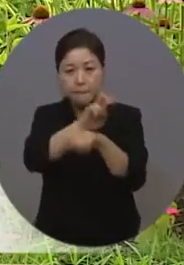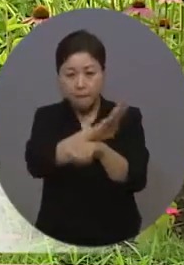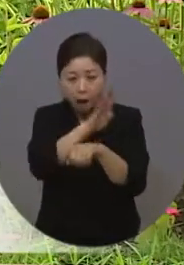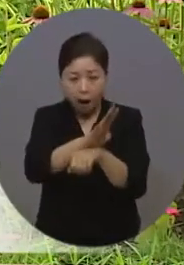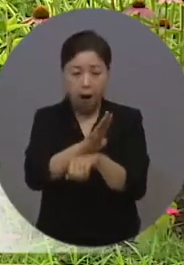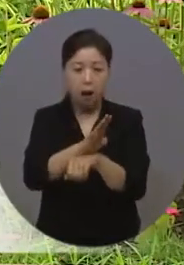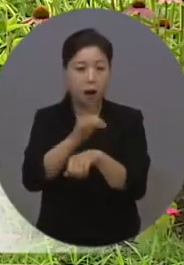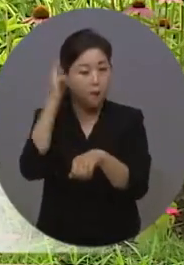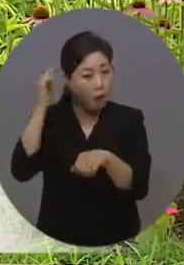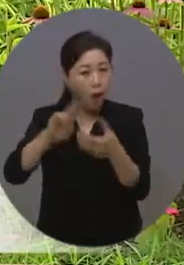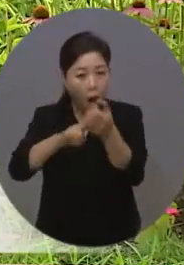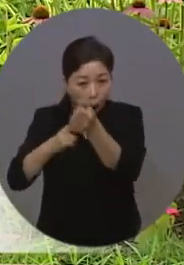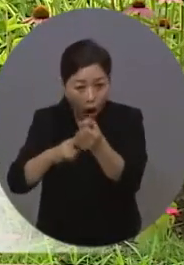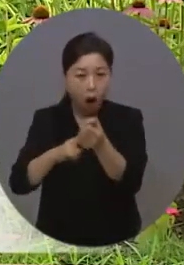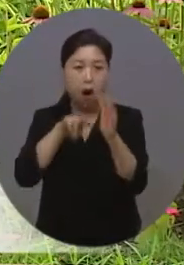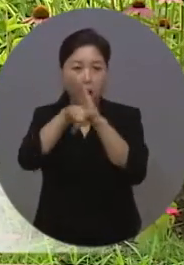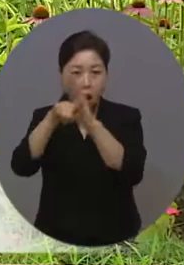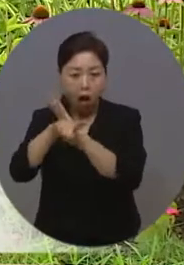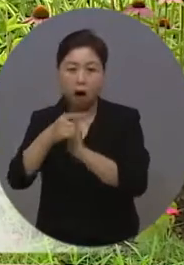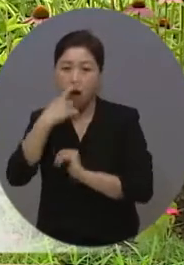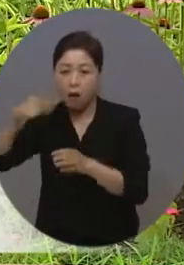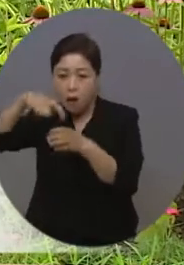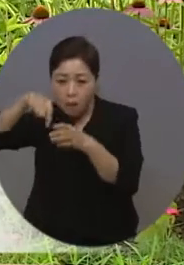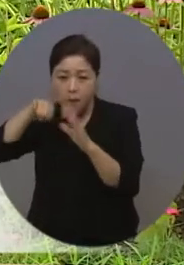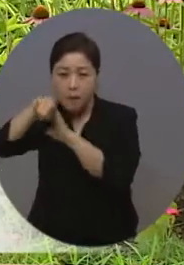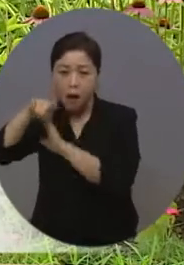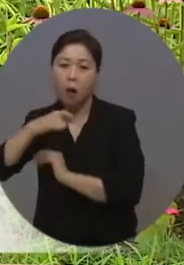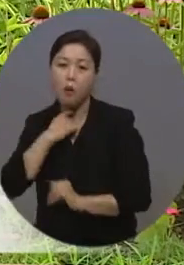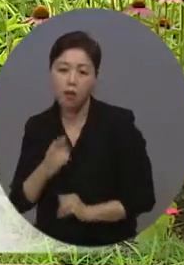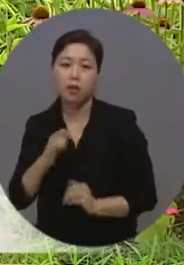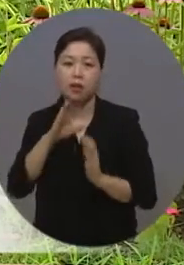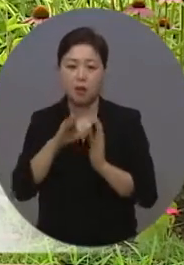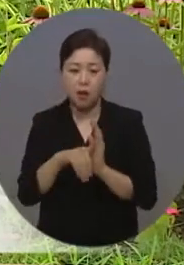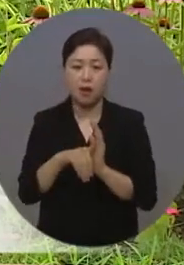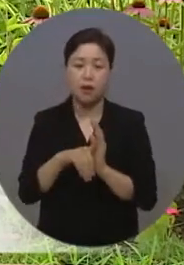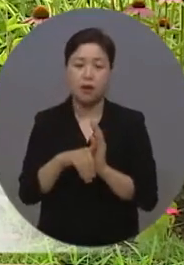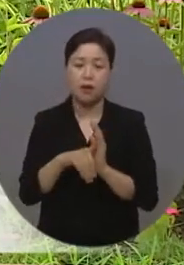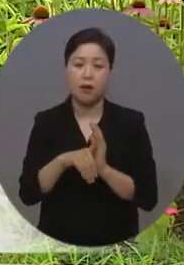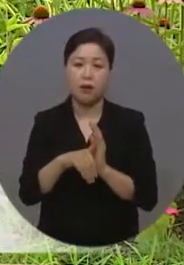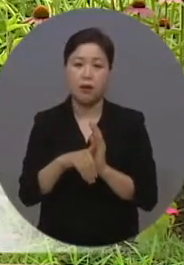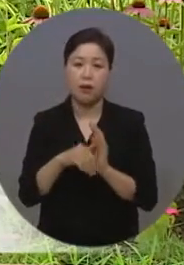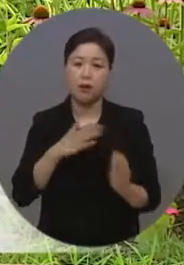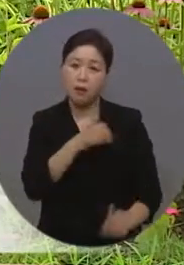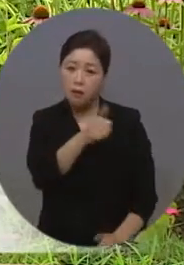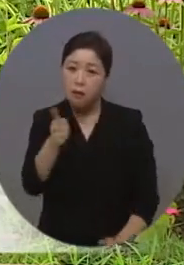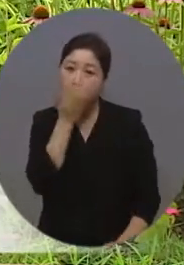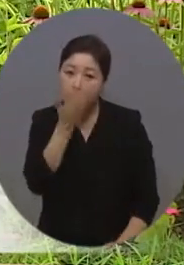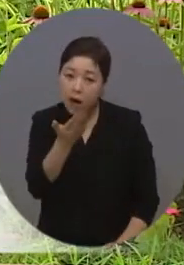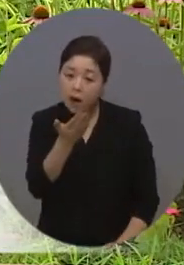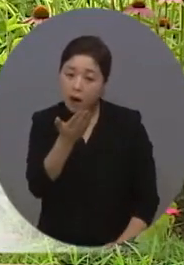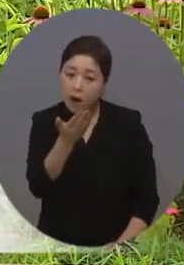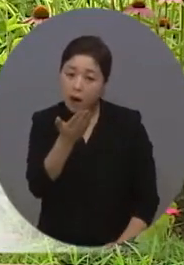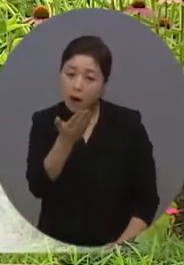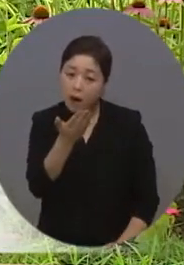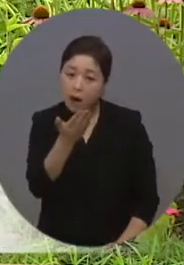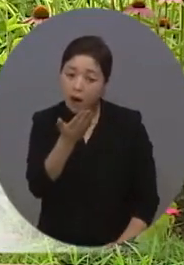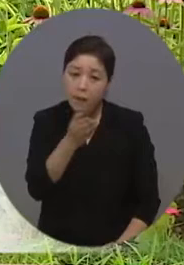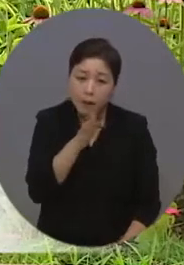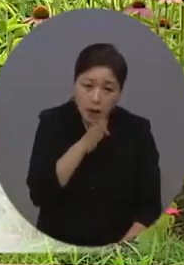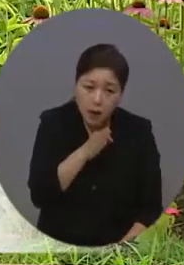미용실을 갈 때마다 커피를 마시러 나가고 싶다고 할 때마다 갈 수 있는 곳인가, 내가 갈 수 있는 곳이